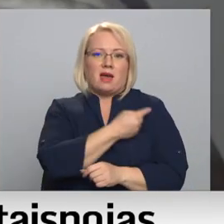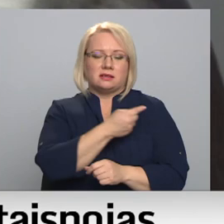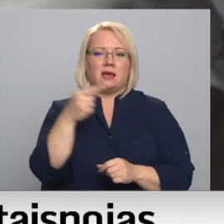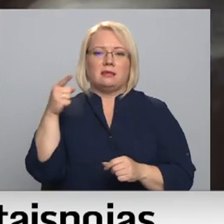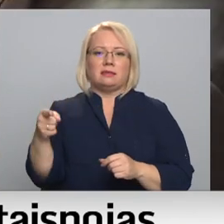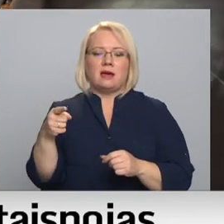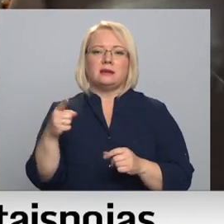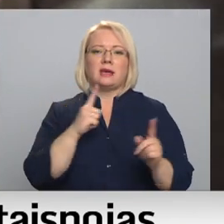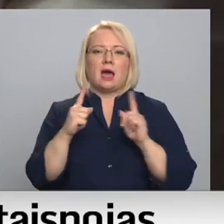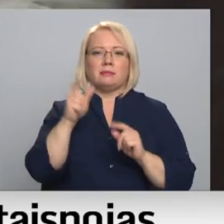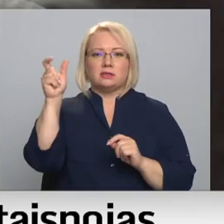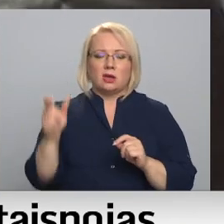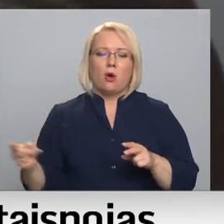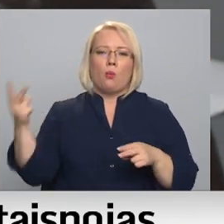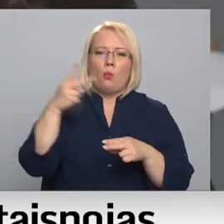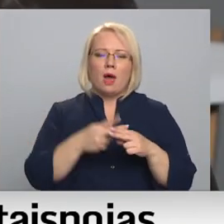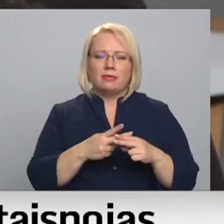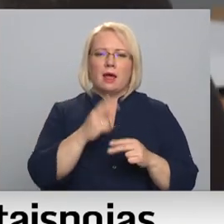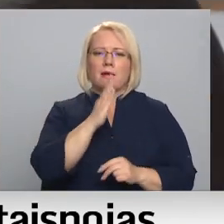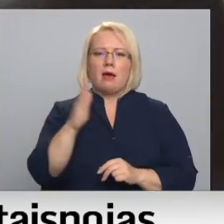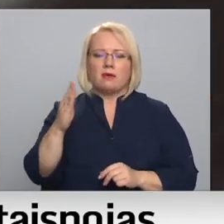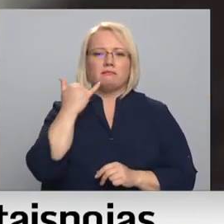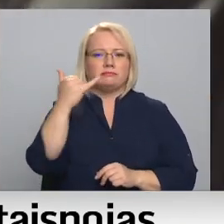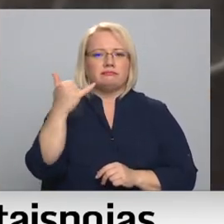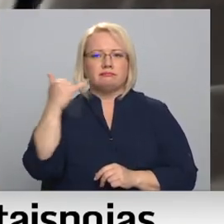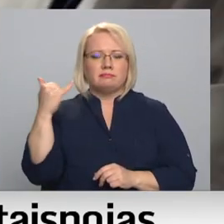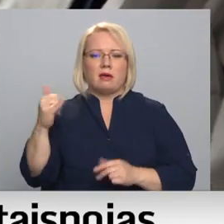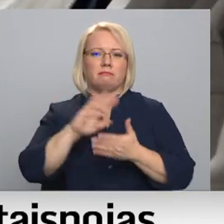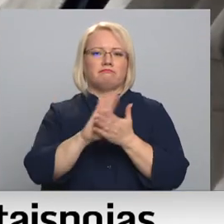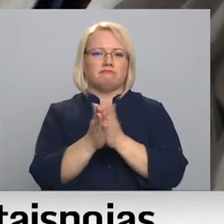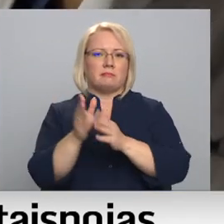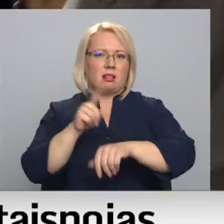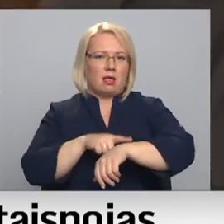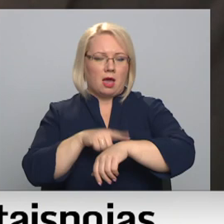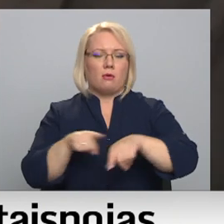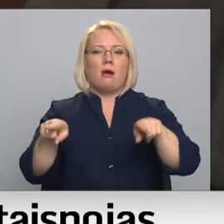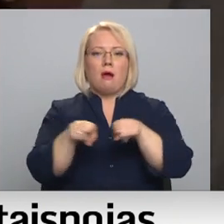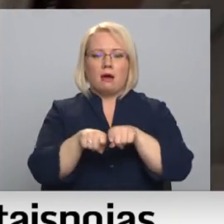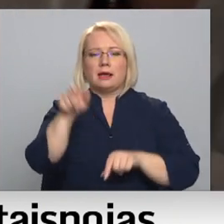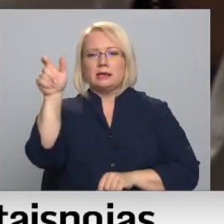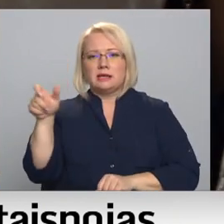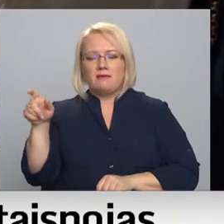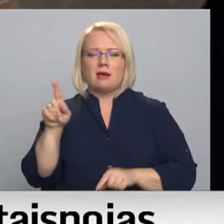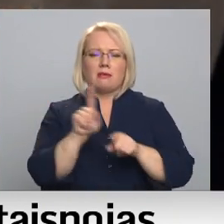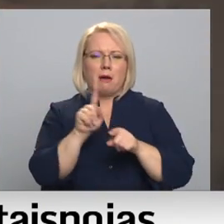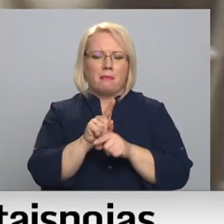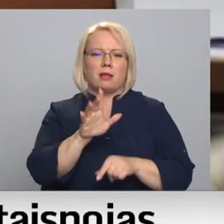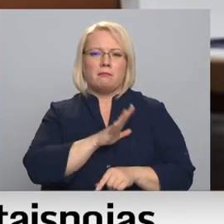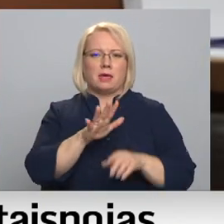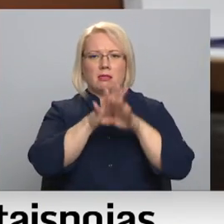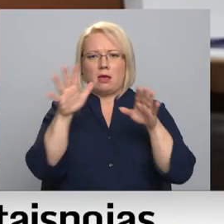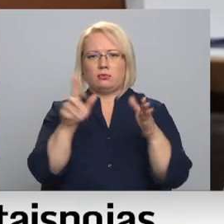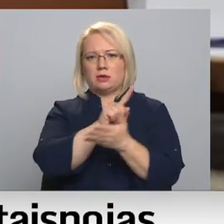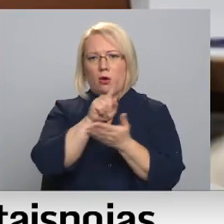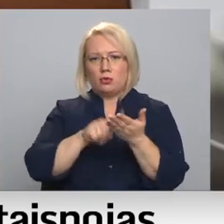administratoriem, kurus otrējais katram pārzmanīja, lai vienotos par laiku. Bet arī tad cilvēkiem bija daudz jautājumu. Bija